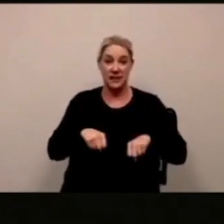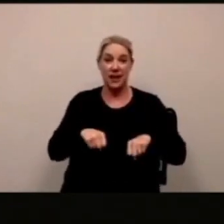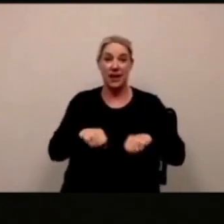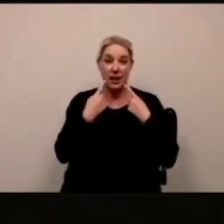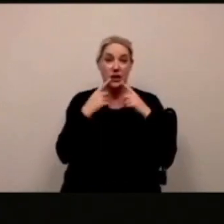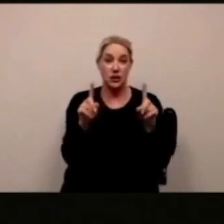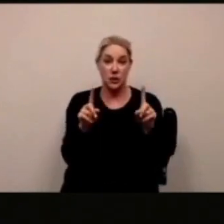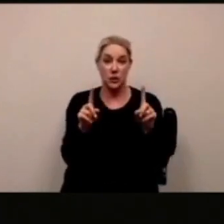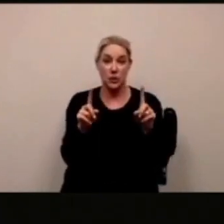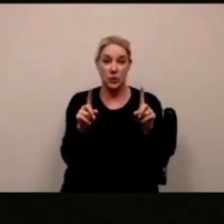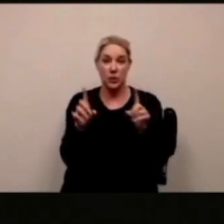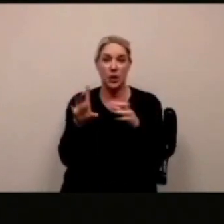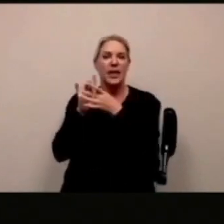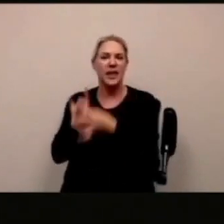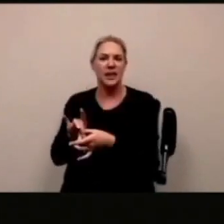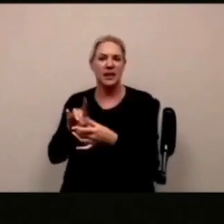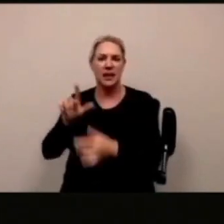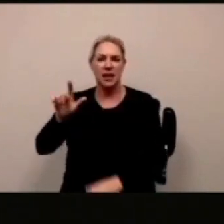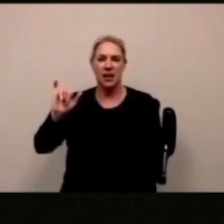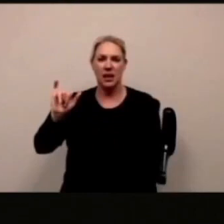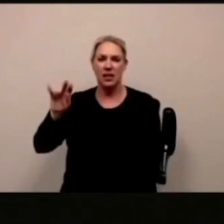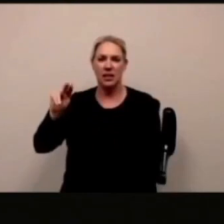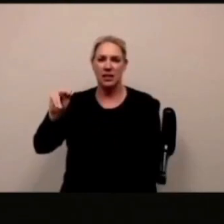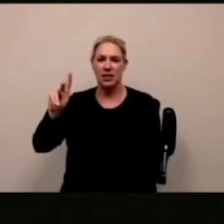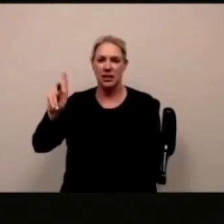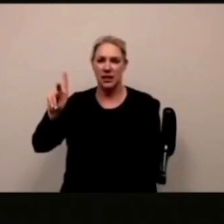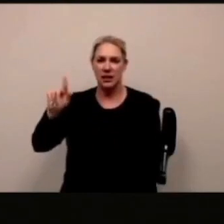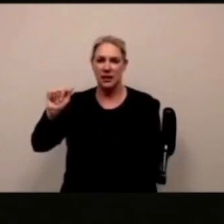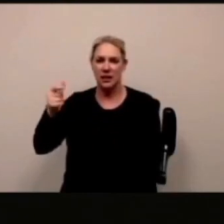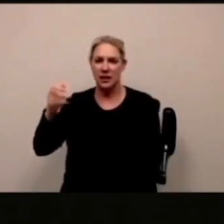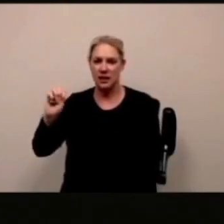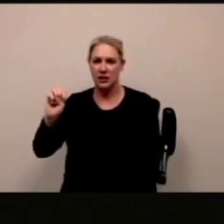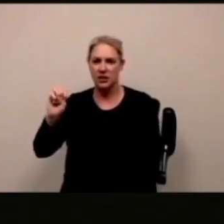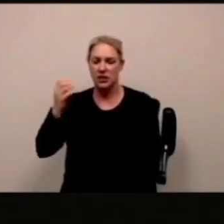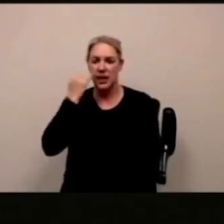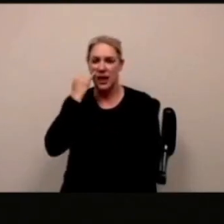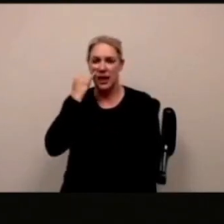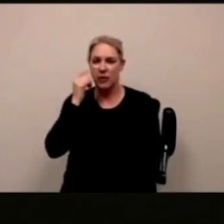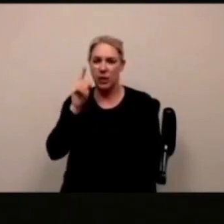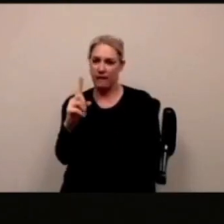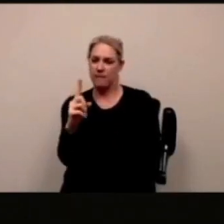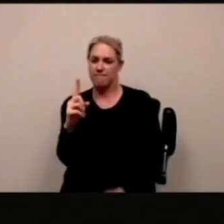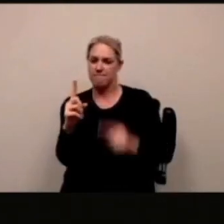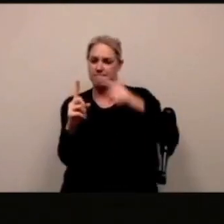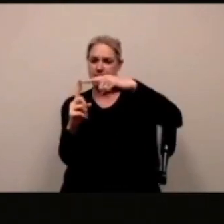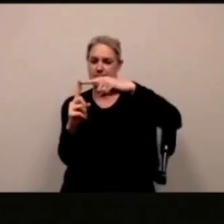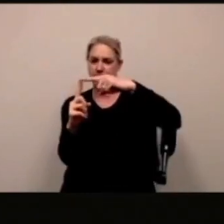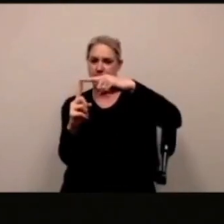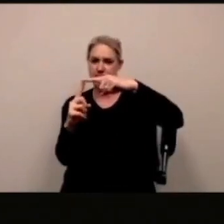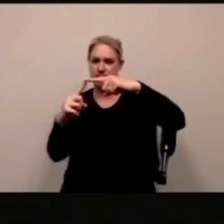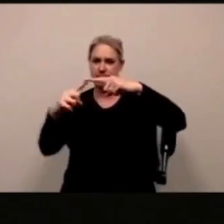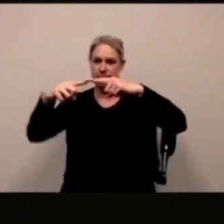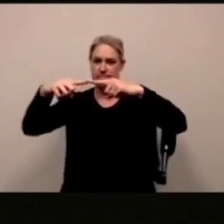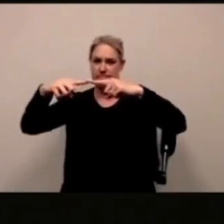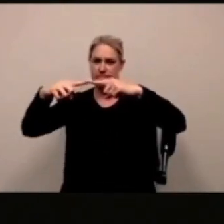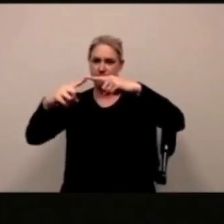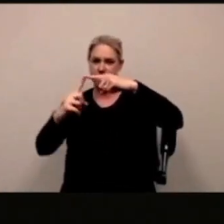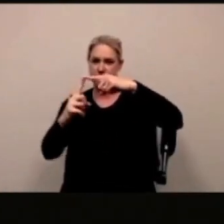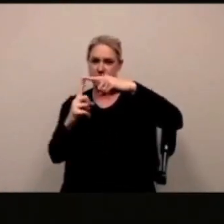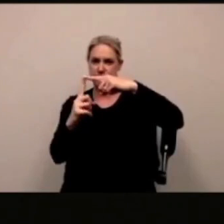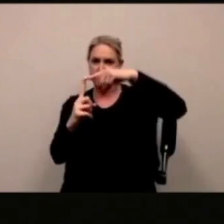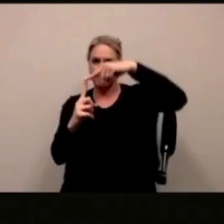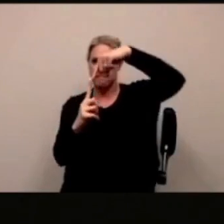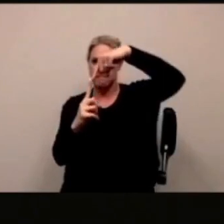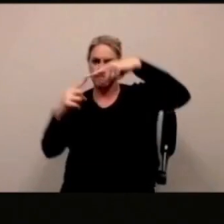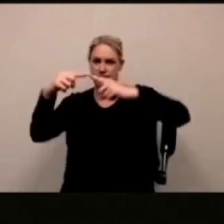ci sono molte cose che i motori di fisica possono fare una connessione